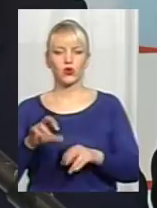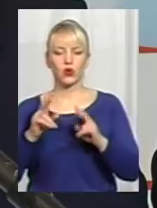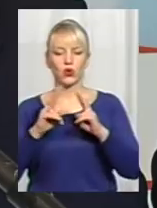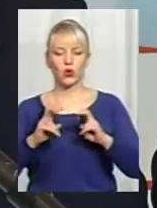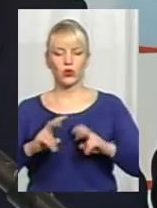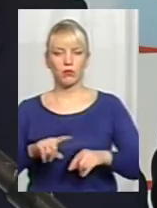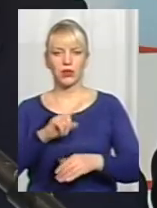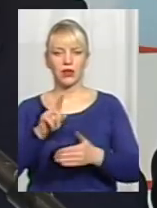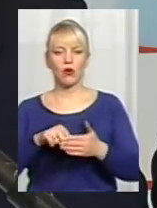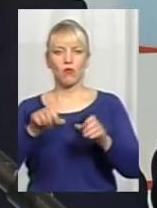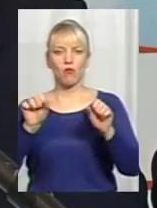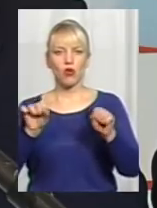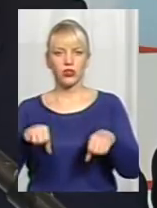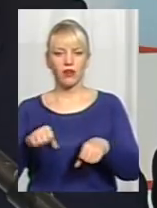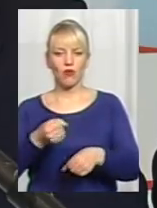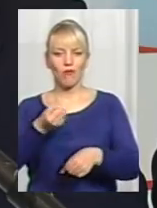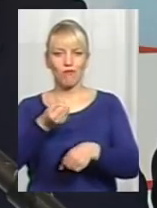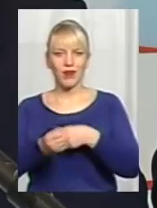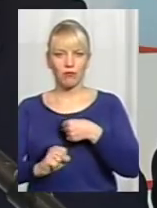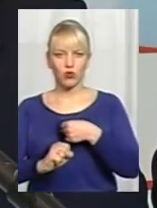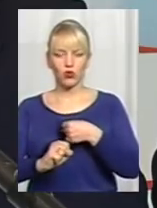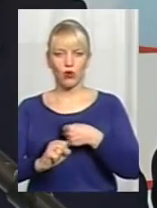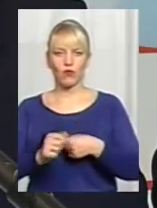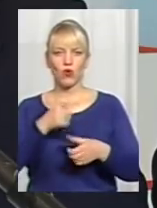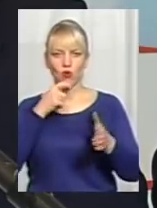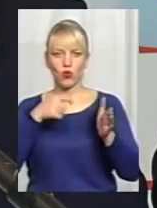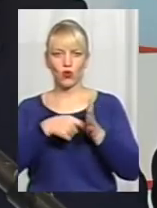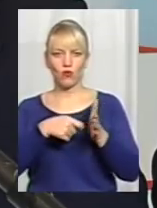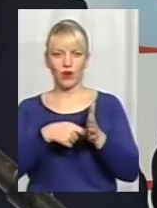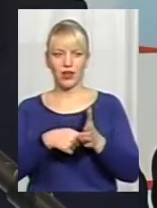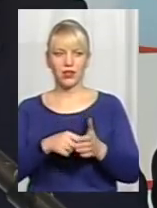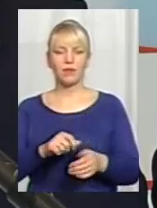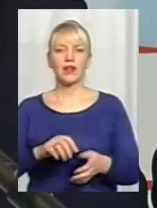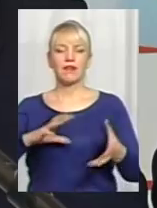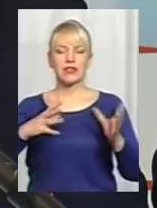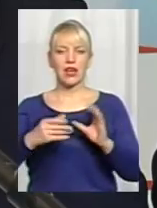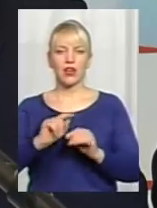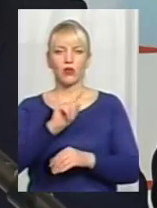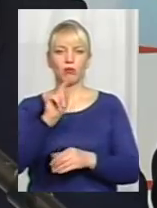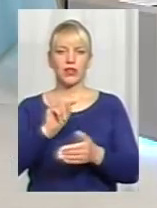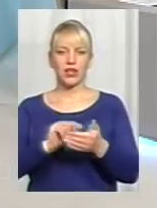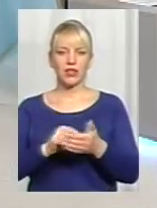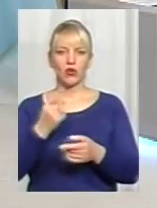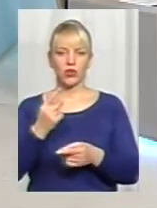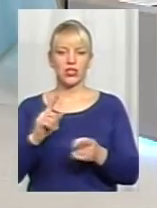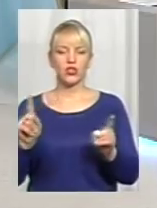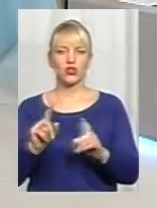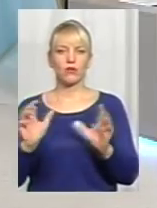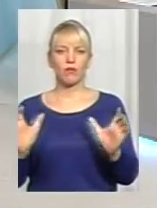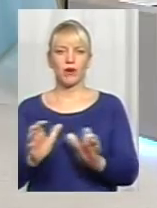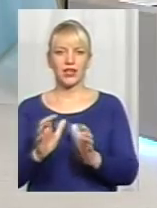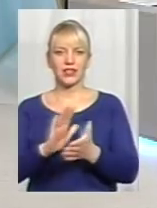можливого примусового годування. Ну, в загальному питання ставиться одне, щоб зберегти стан здоров'я